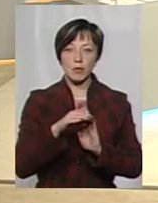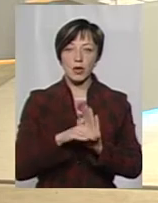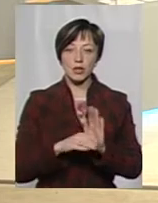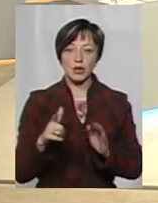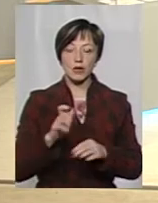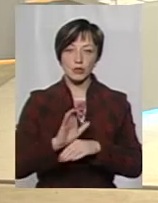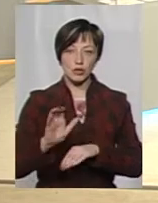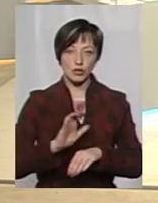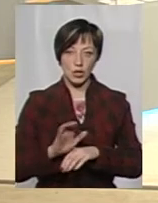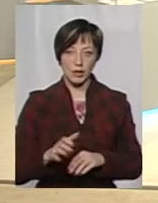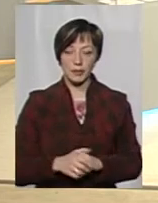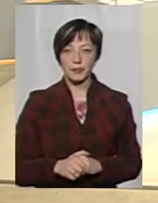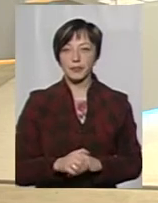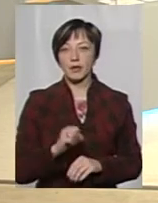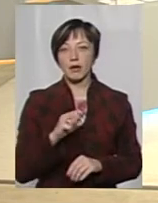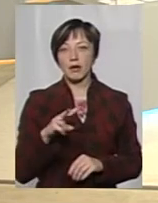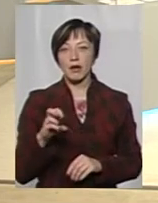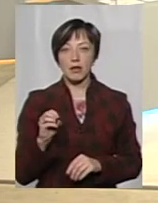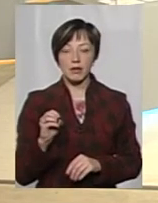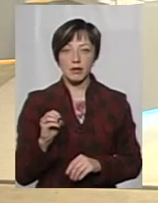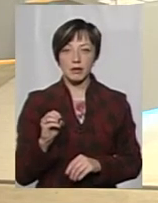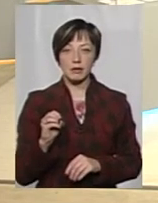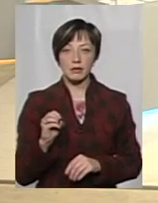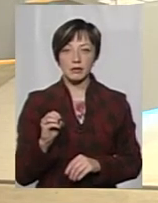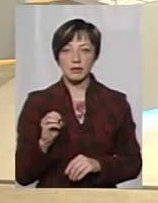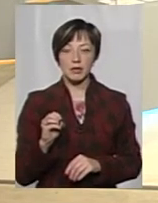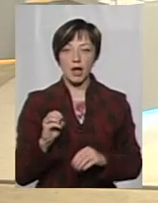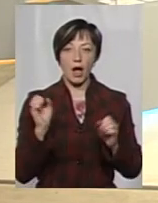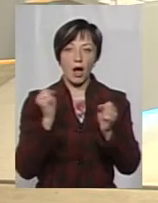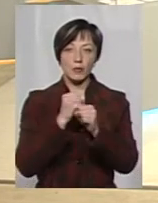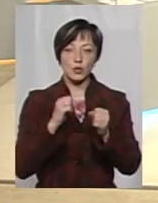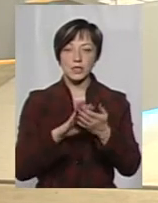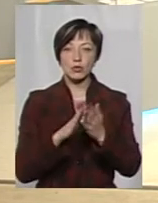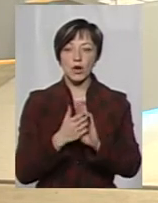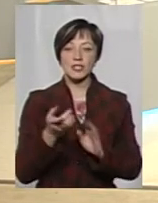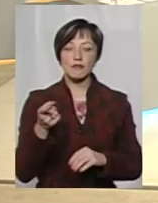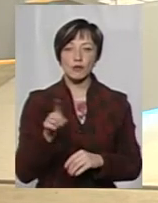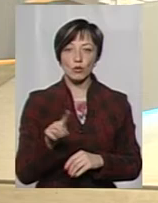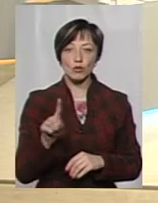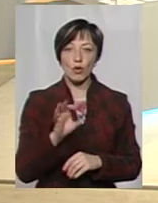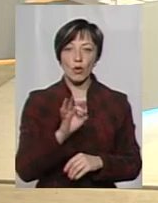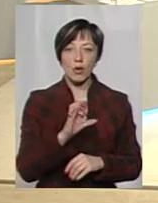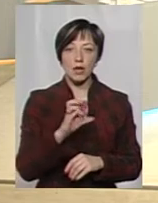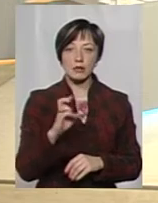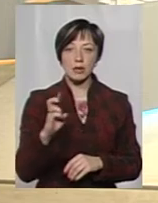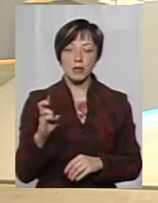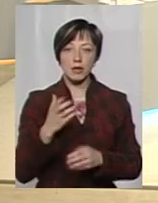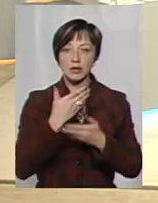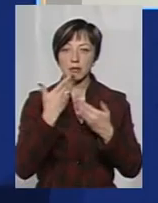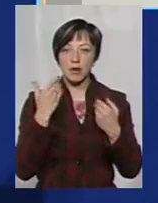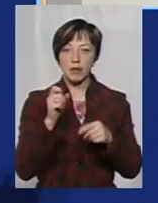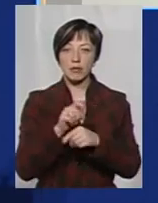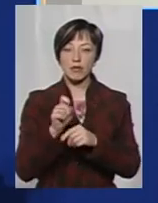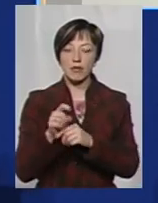газопостачання. Але тут абсурд ситуації складається в тому, що ОСББ не має права неповноважно